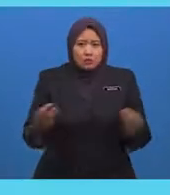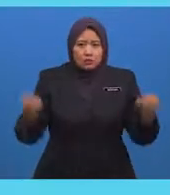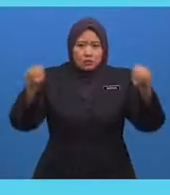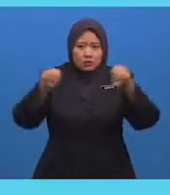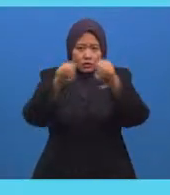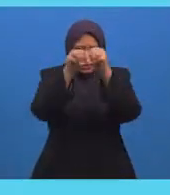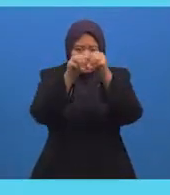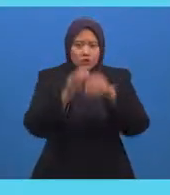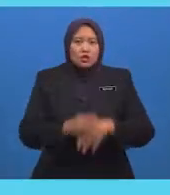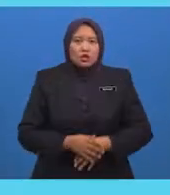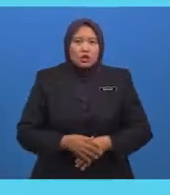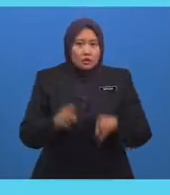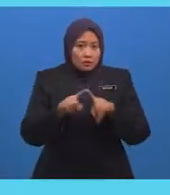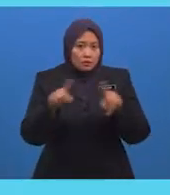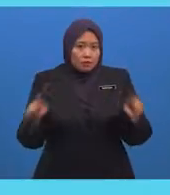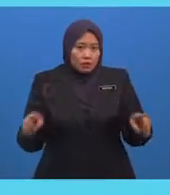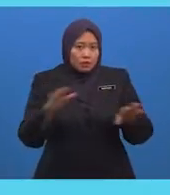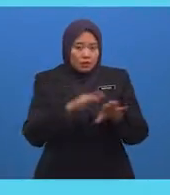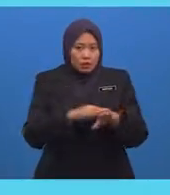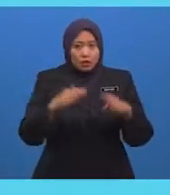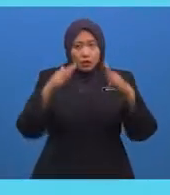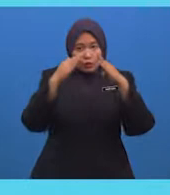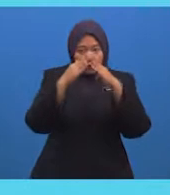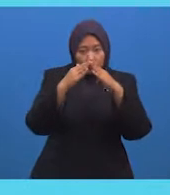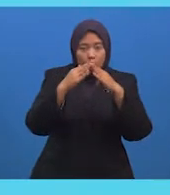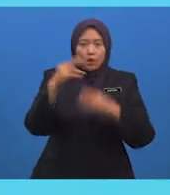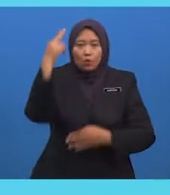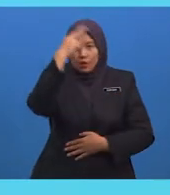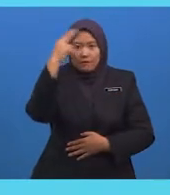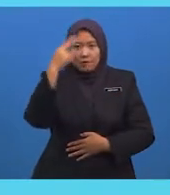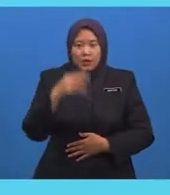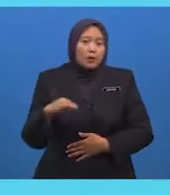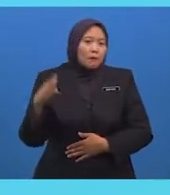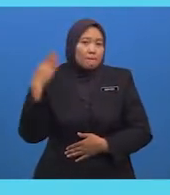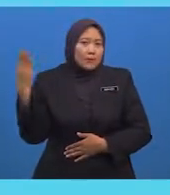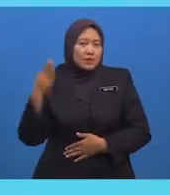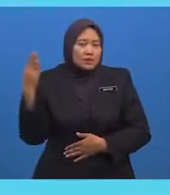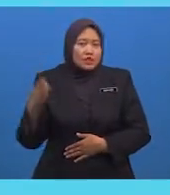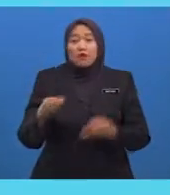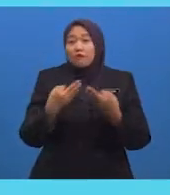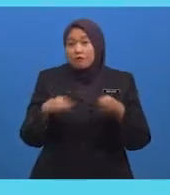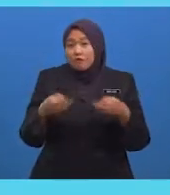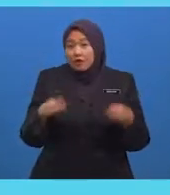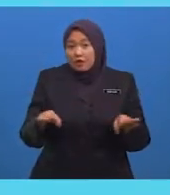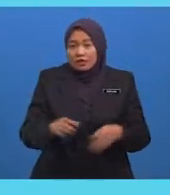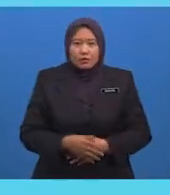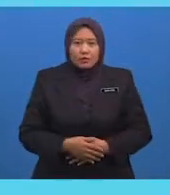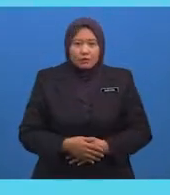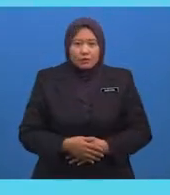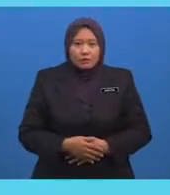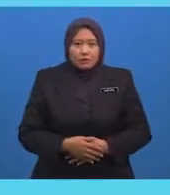ini rumah ulama adalah secara percuma Berikut adalah rumah-rumah ulama